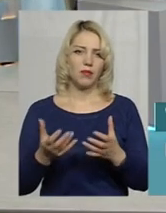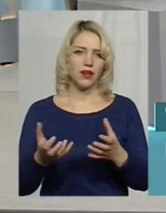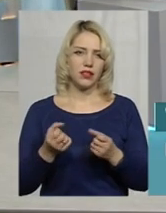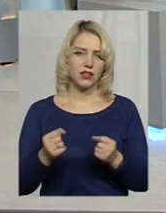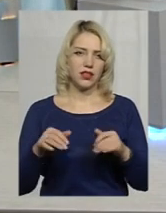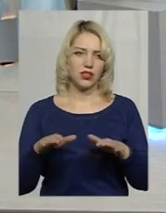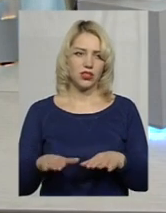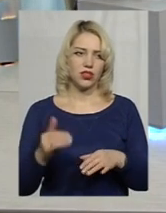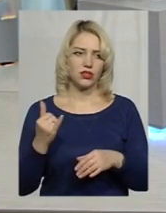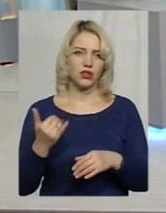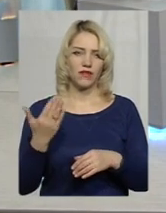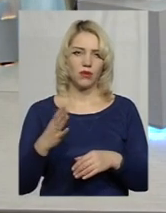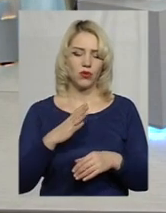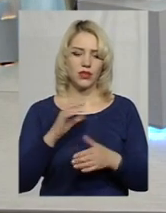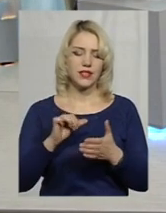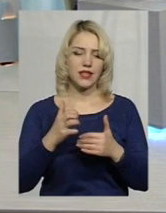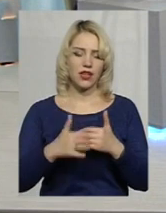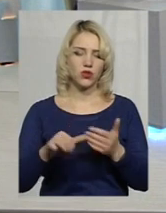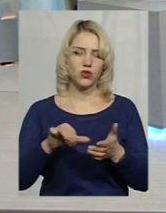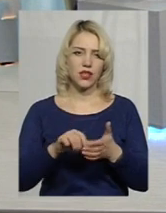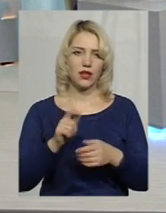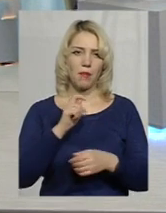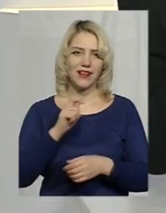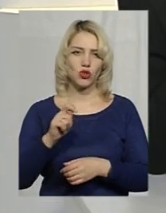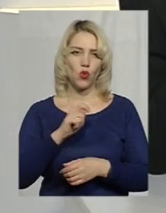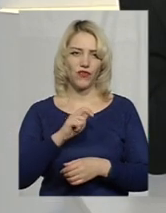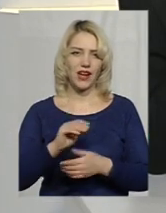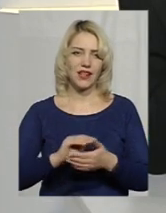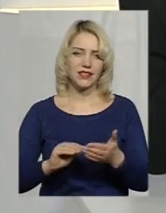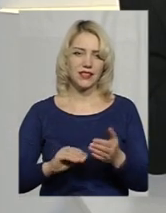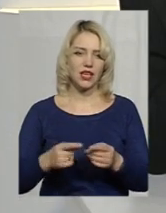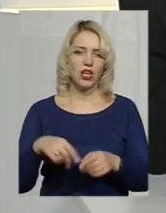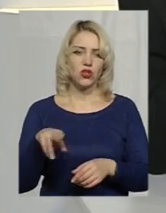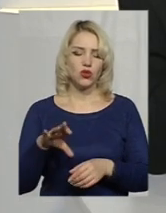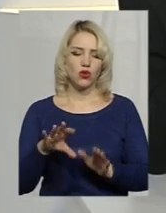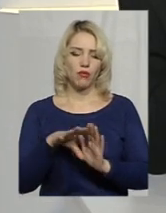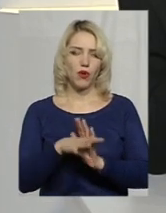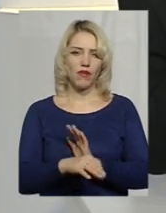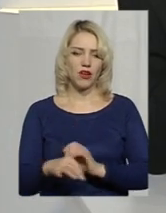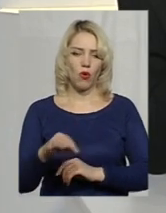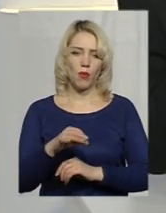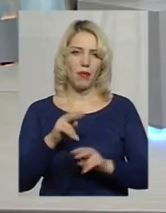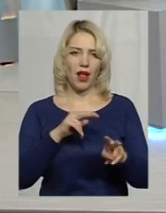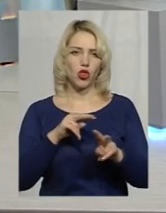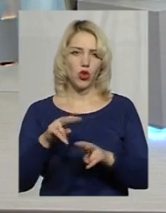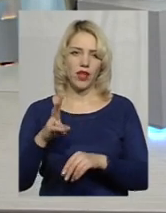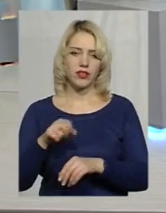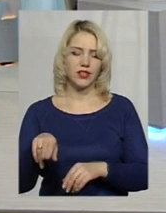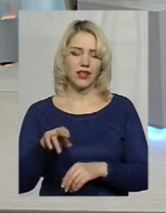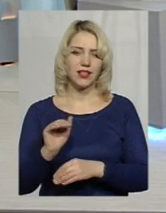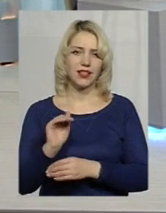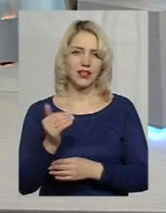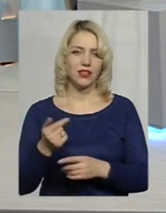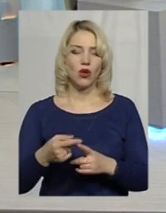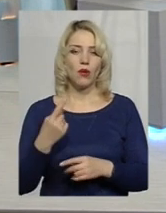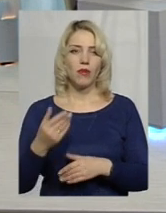Сьогодні ви були серед учасниць прес-конференції стосовно запровадження в області патронату над дитиною. Перші кроки